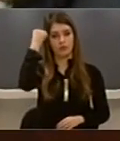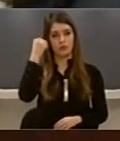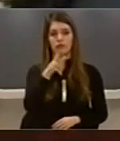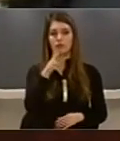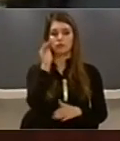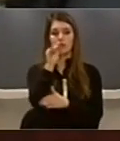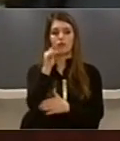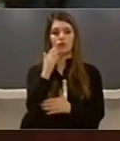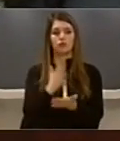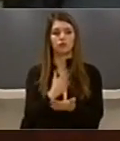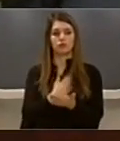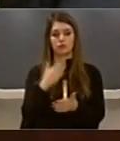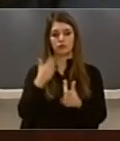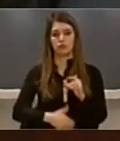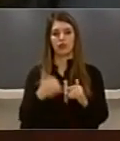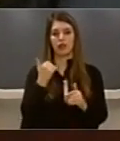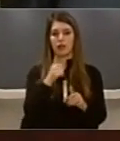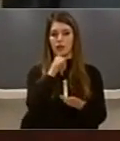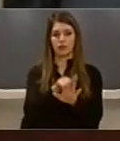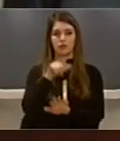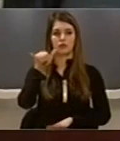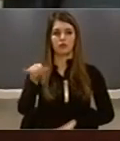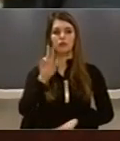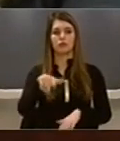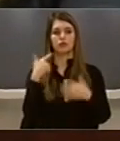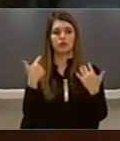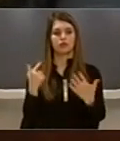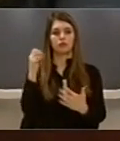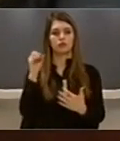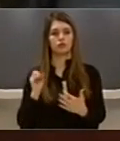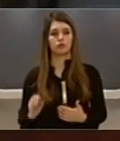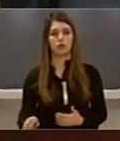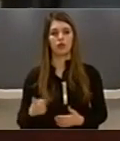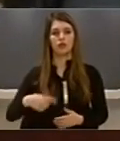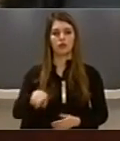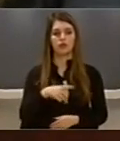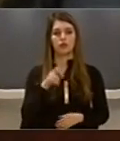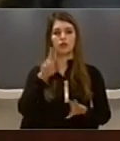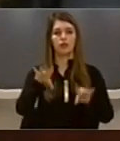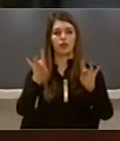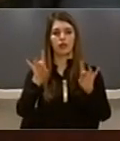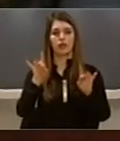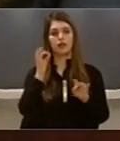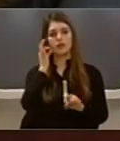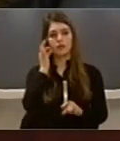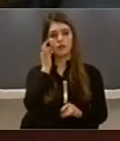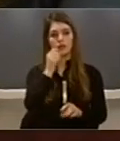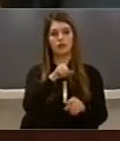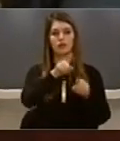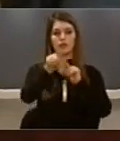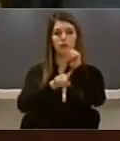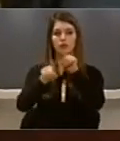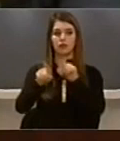raportoj në Bruxelles Në fund të muajt janar Bi 70% të Kanë rëgjuar dhe ditë ko në për ambasada